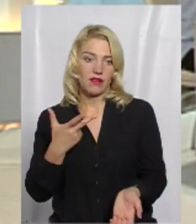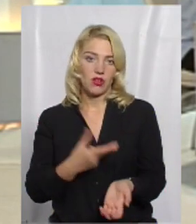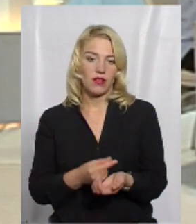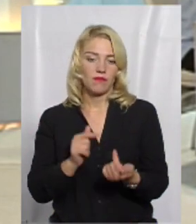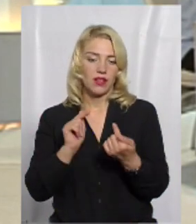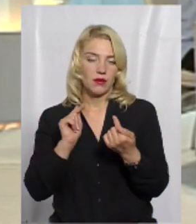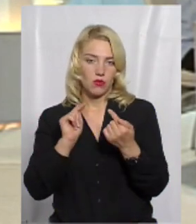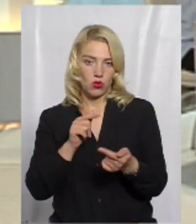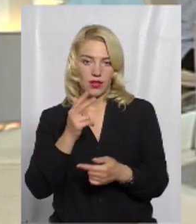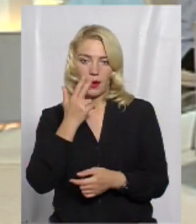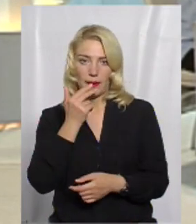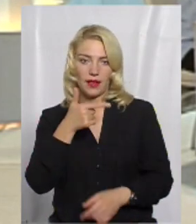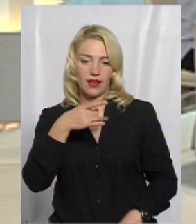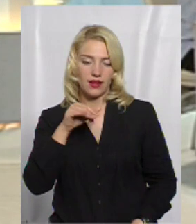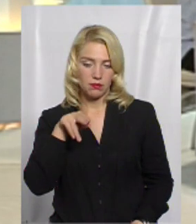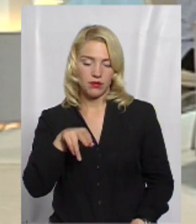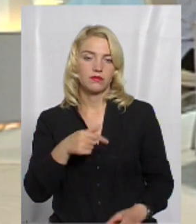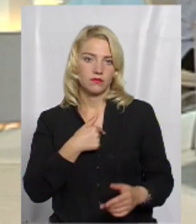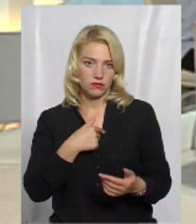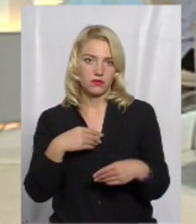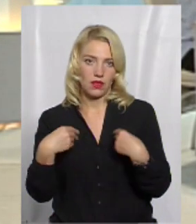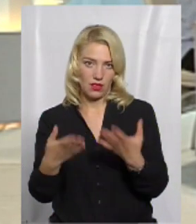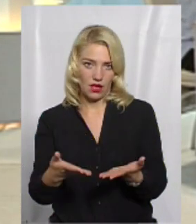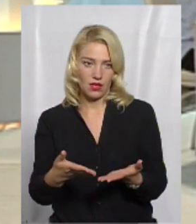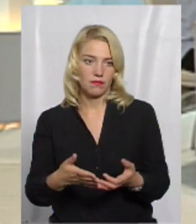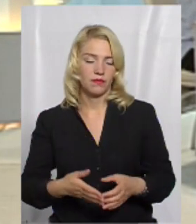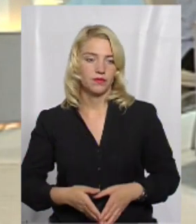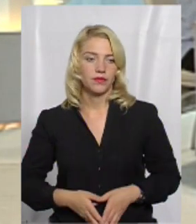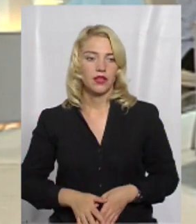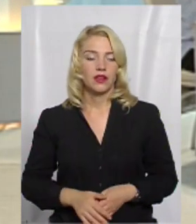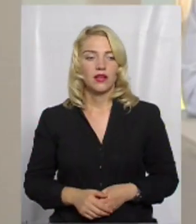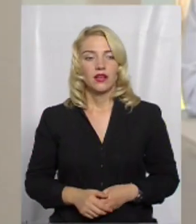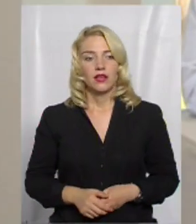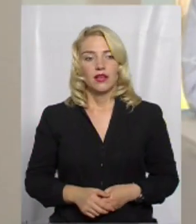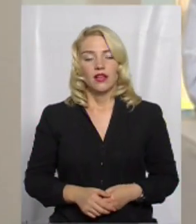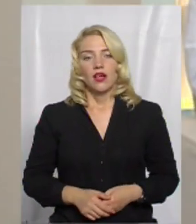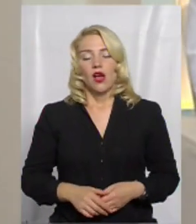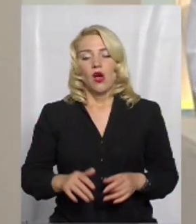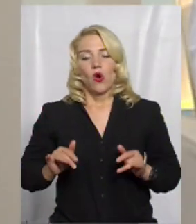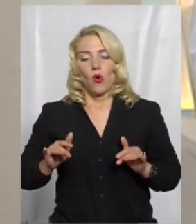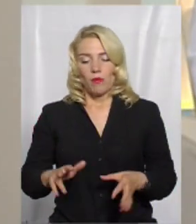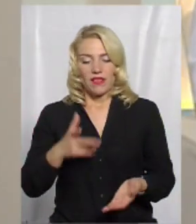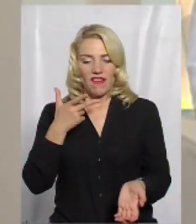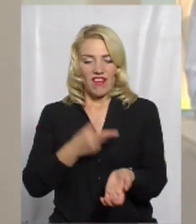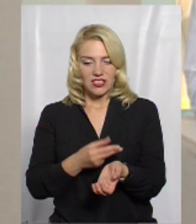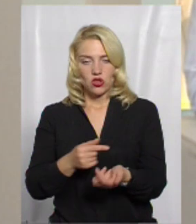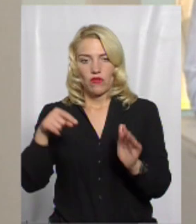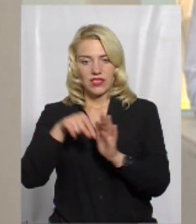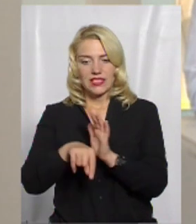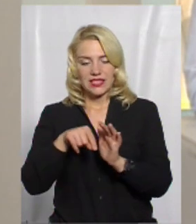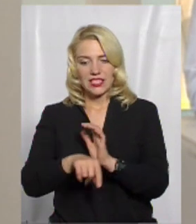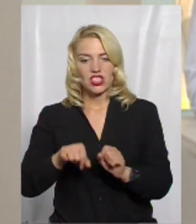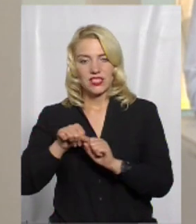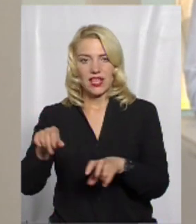від грипу не являється вагітність протипоказу. Компанія вакциновані, значить, захищені проходить. І